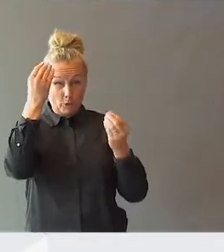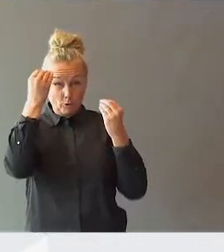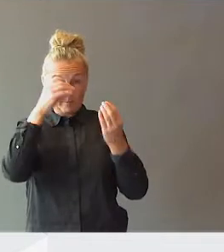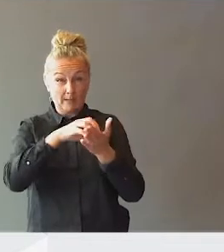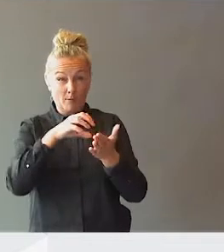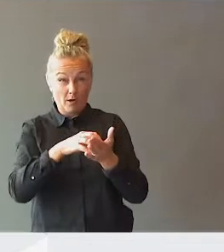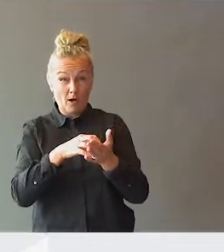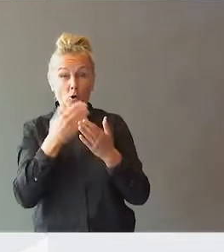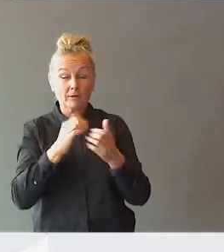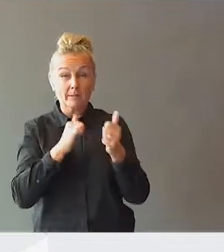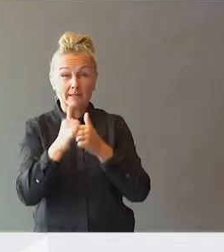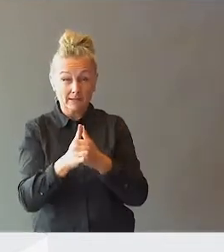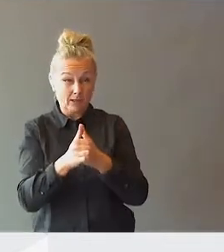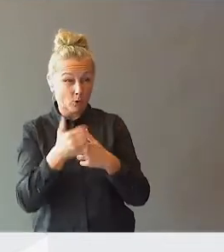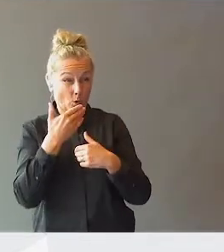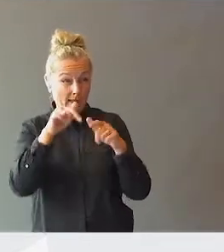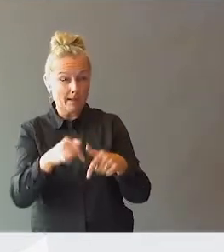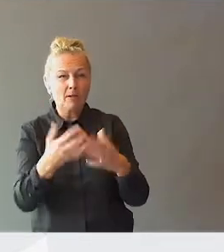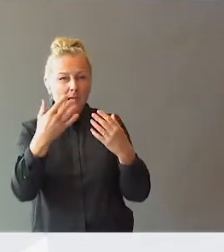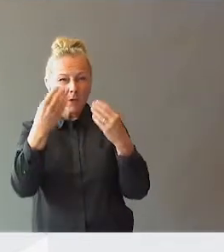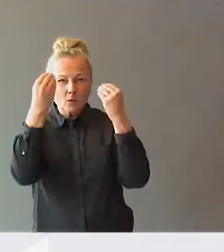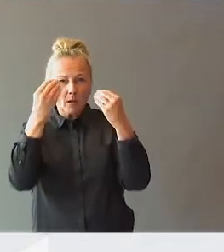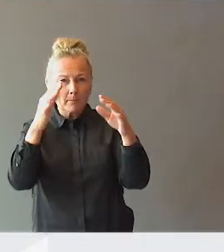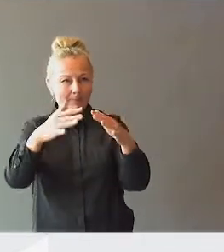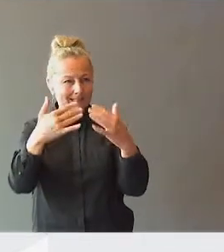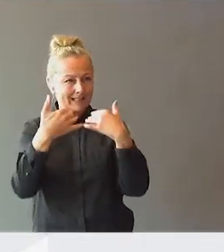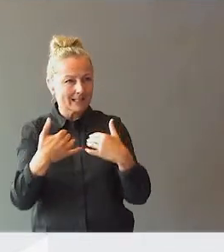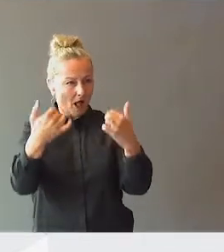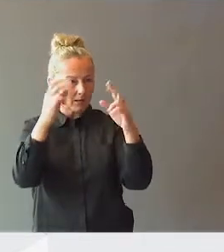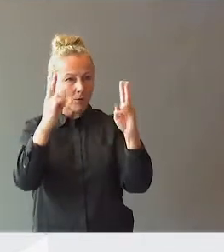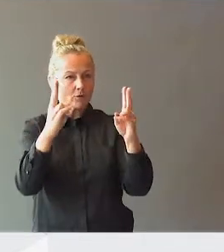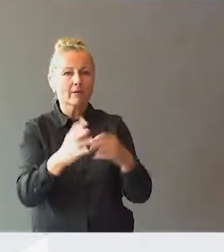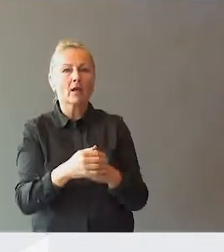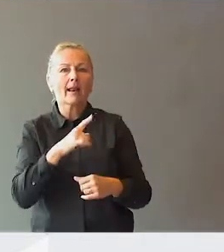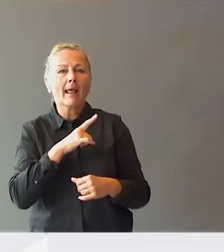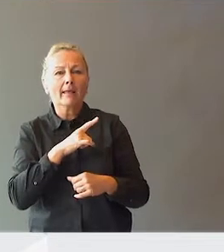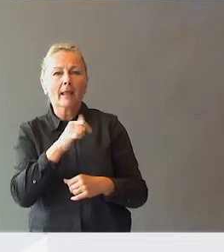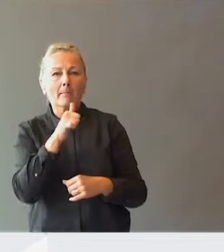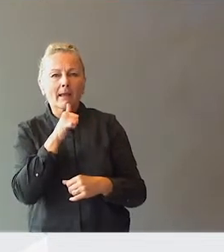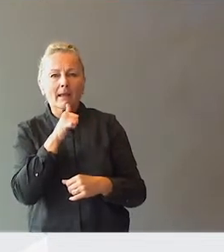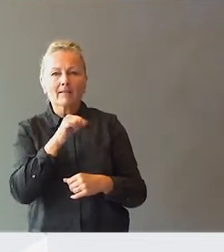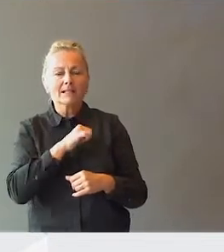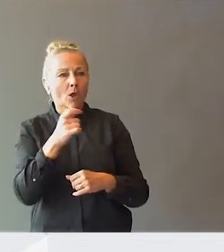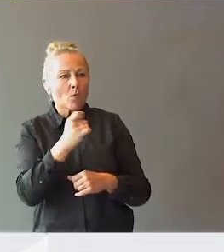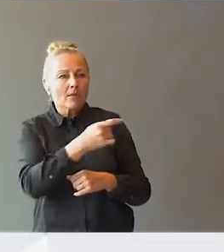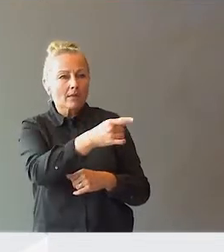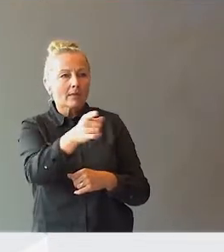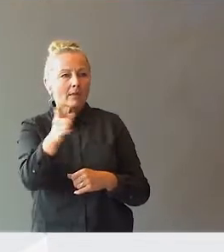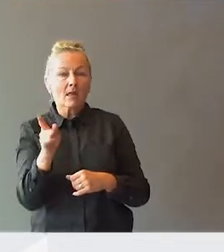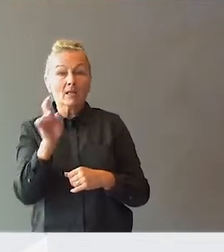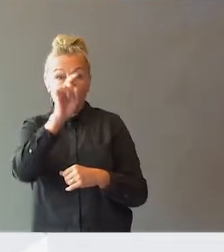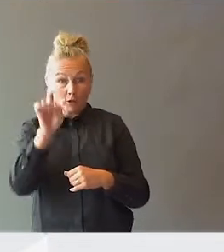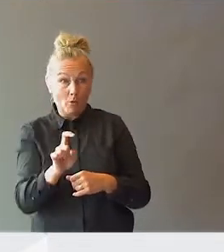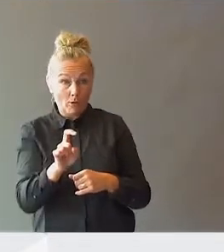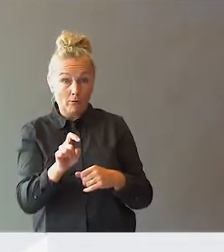og de har bedt oss komme med innspill. Det er masse kunnskap i salen også, og vi har en ledig mik, så hvis noen av dere har et